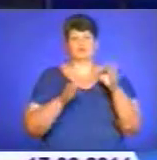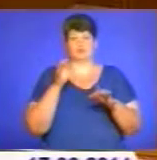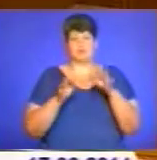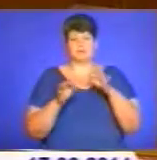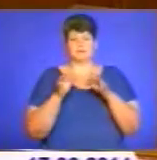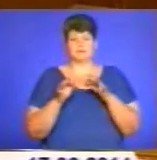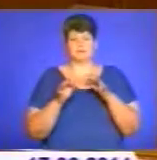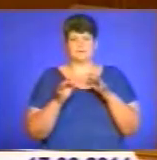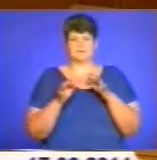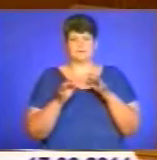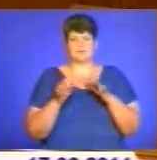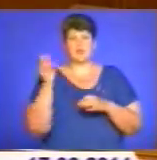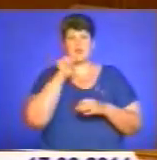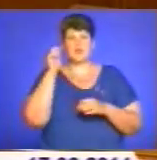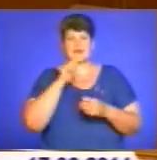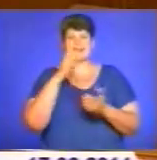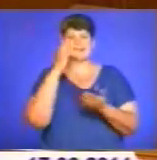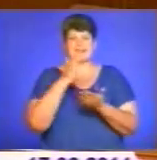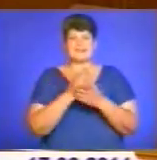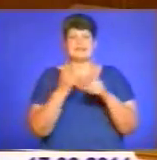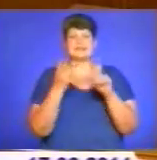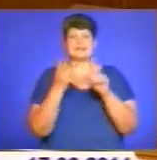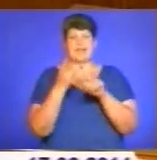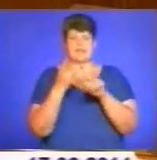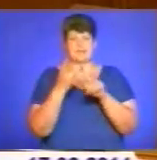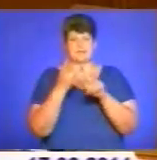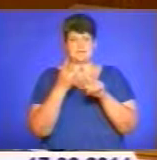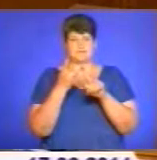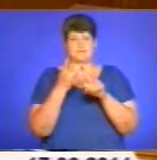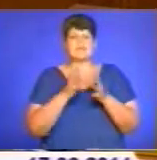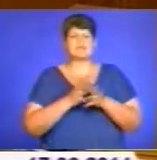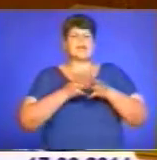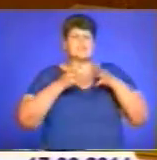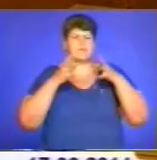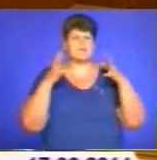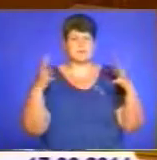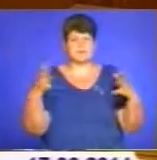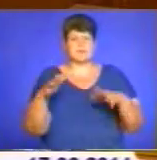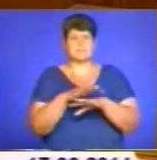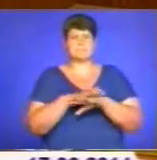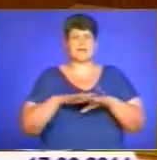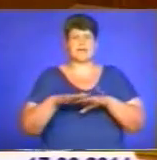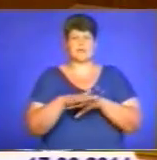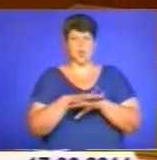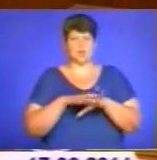Україна є третім найбільшим ринком